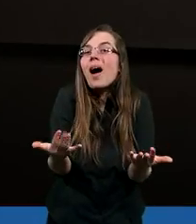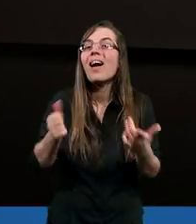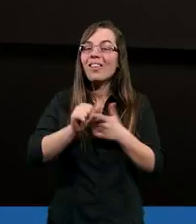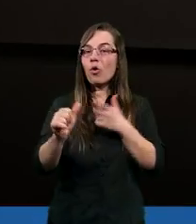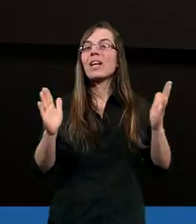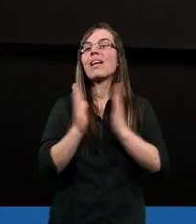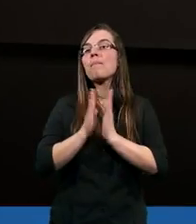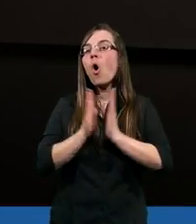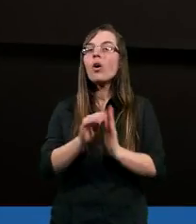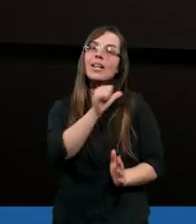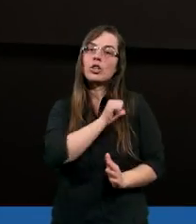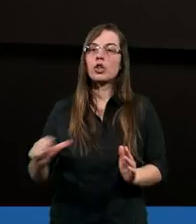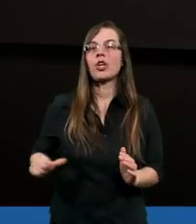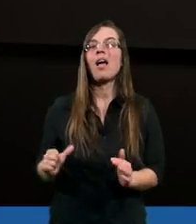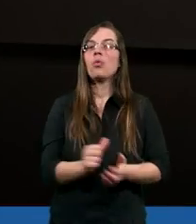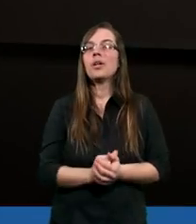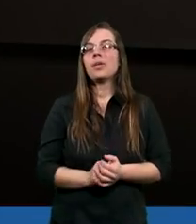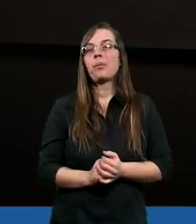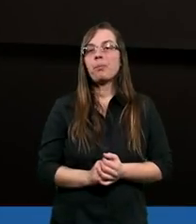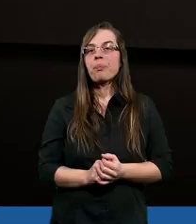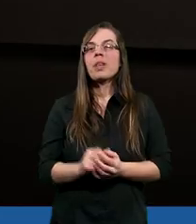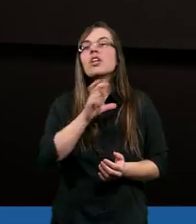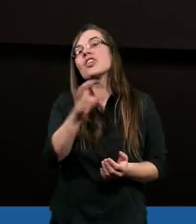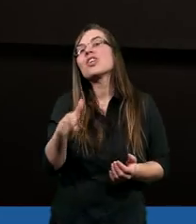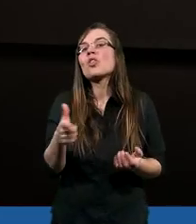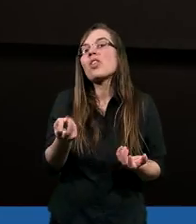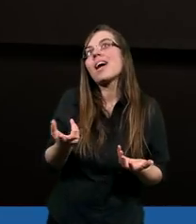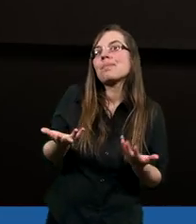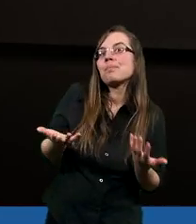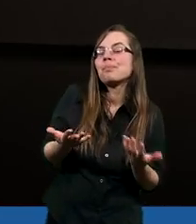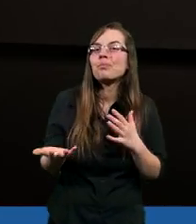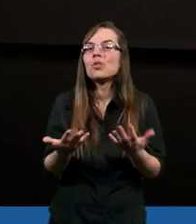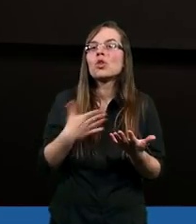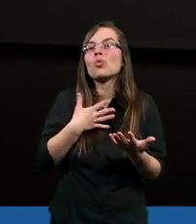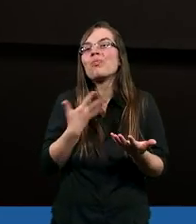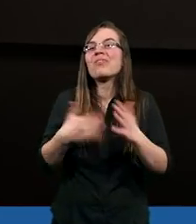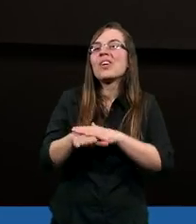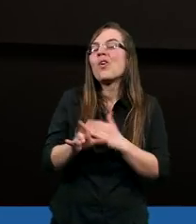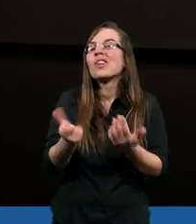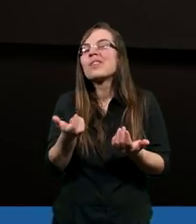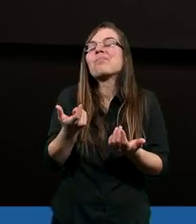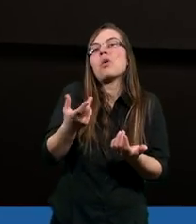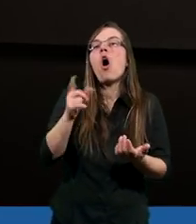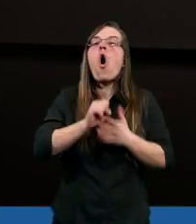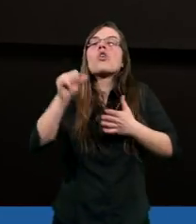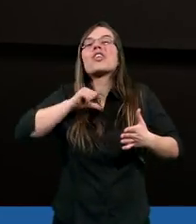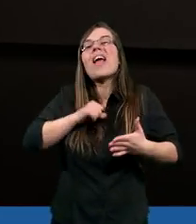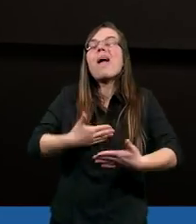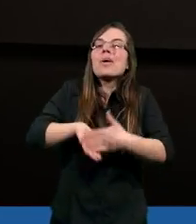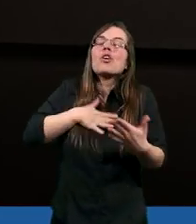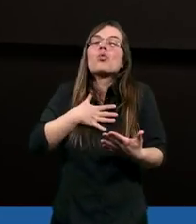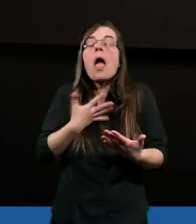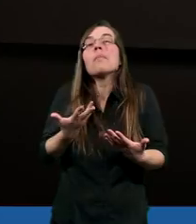modlić się, czy to tak wychodzi od tak, od siebie,